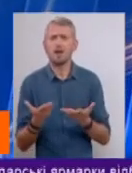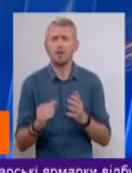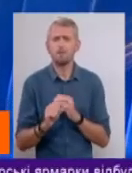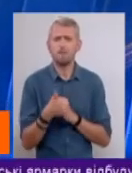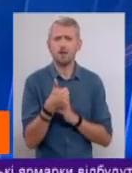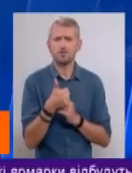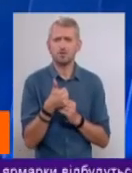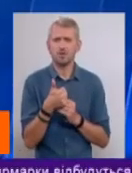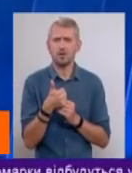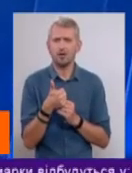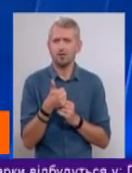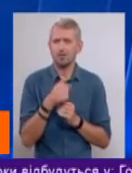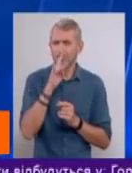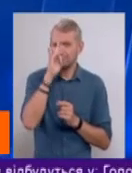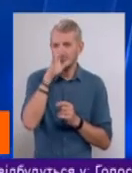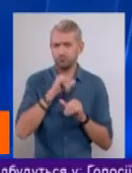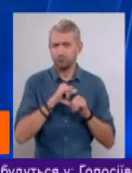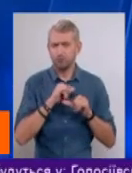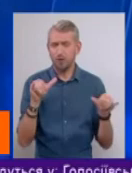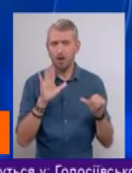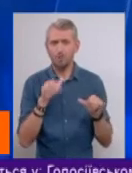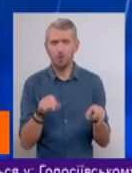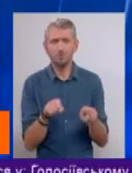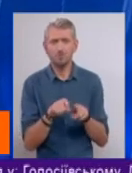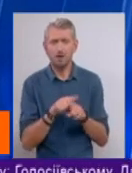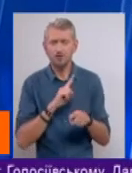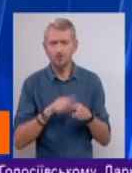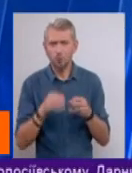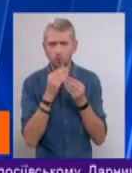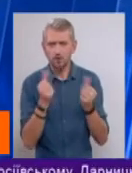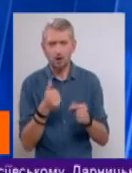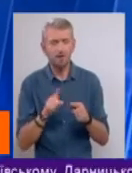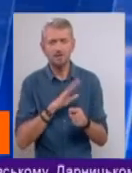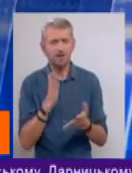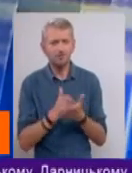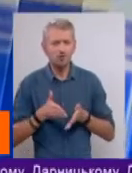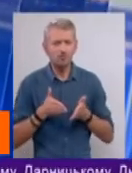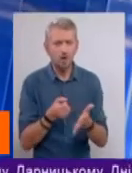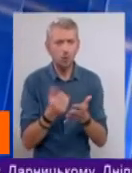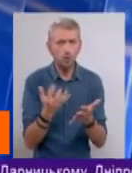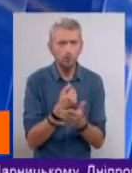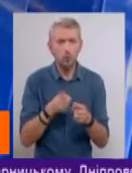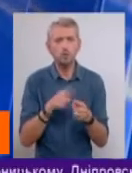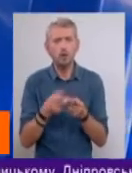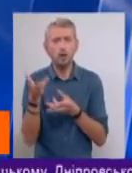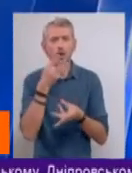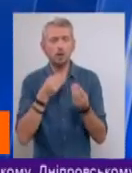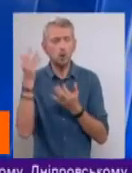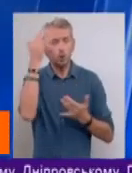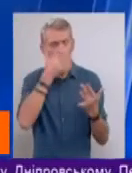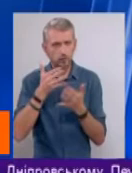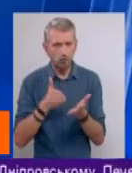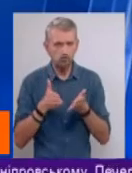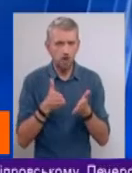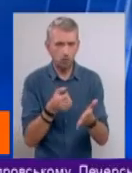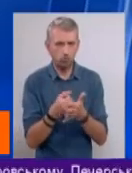хвиля, але потім вона так же швидко і зникає. Це не є шлях до успіху. Це ілюзія шляху до успіху. Я б хотіла, щоб